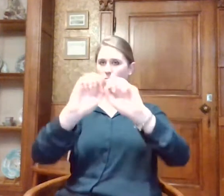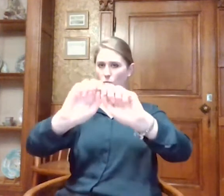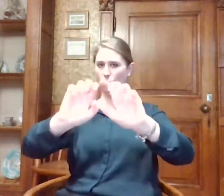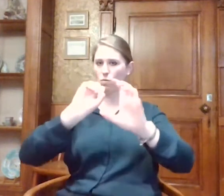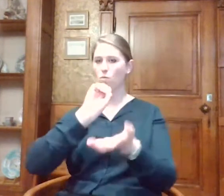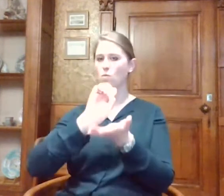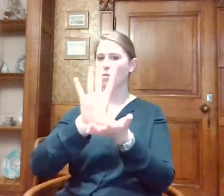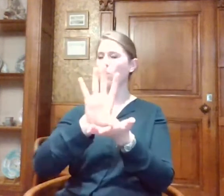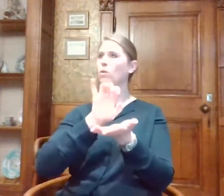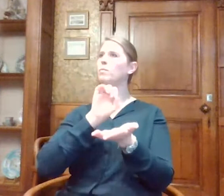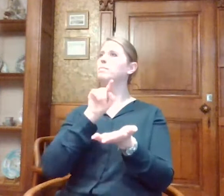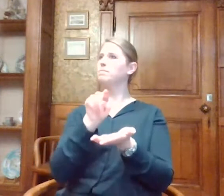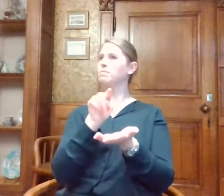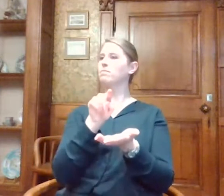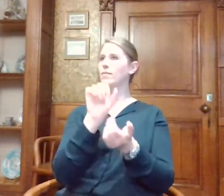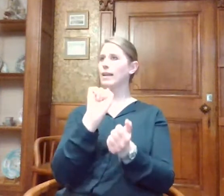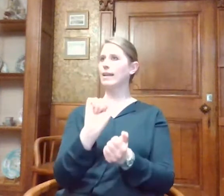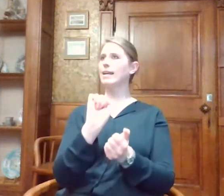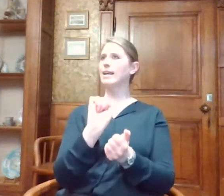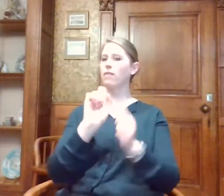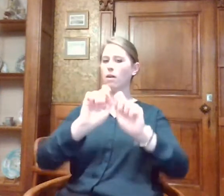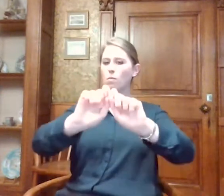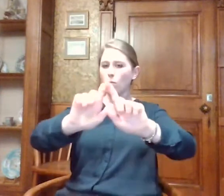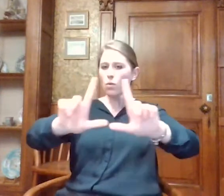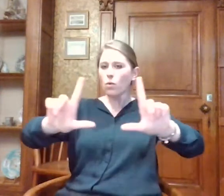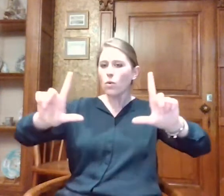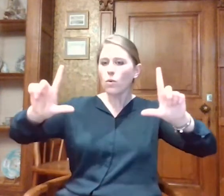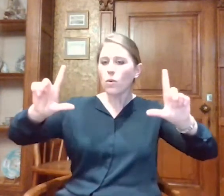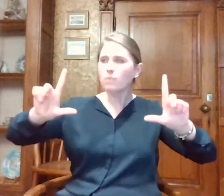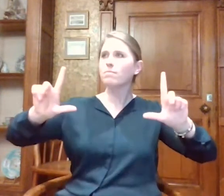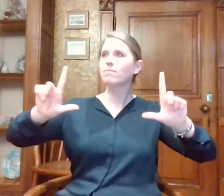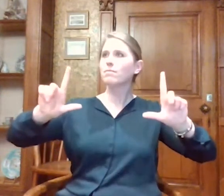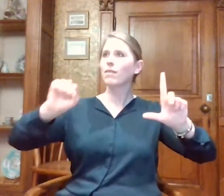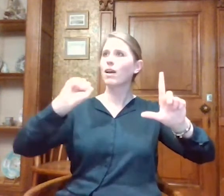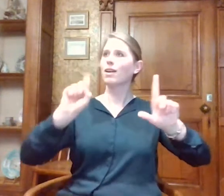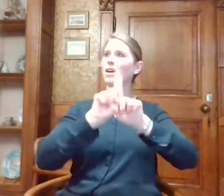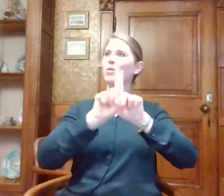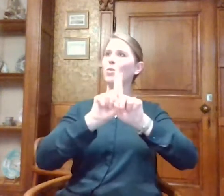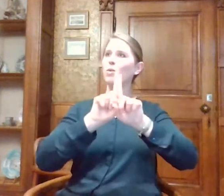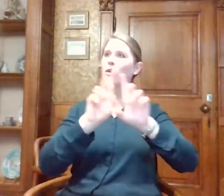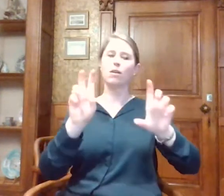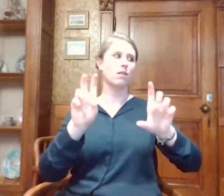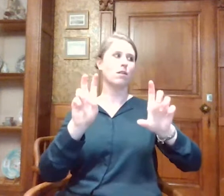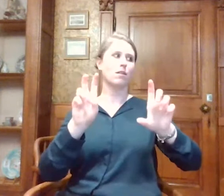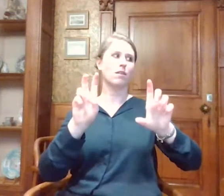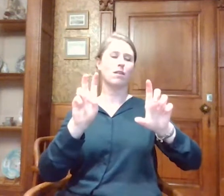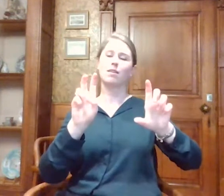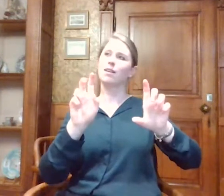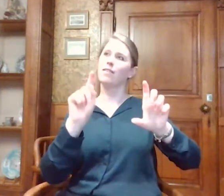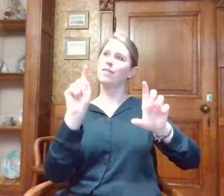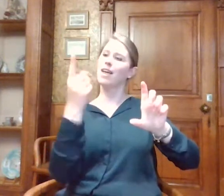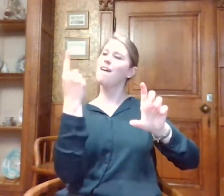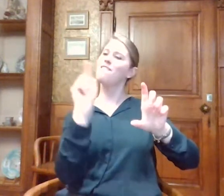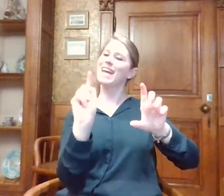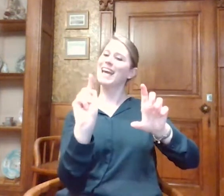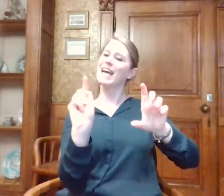scant hier nu een beeldje, je kan daar dan ook inzoomen en je kan bijvoorbeeld ook scratchen. Dus met je vinger